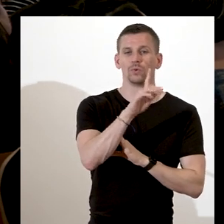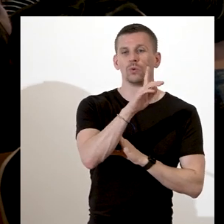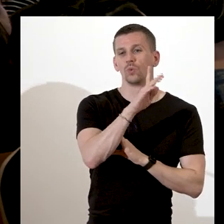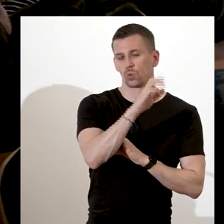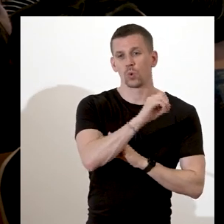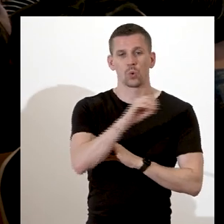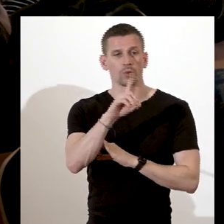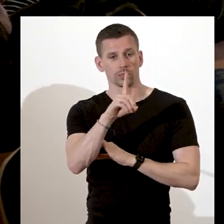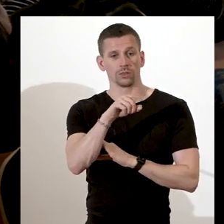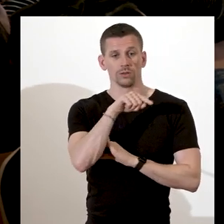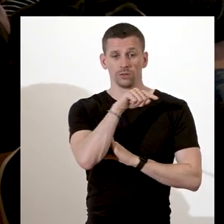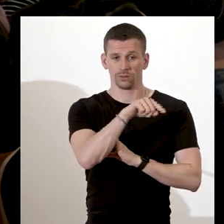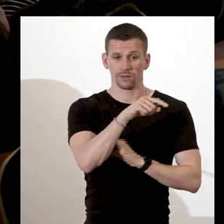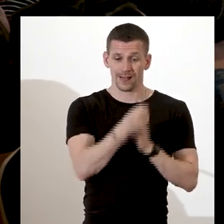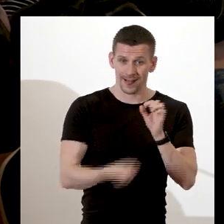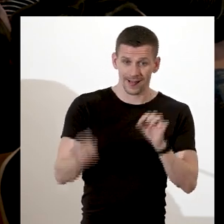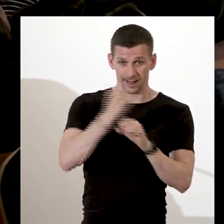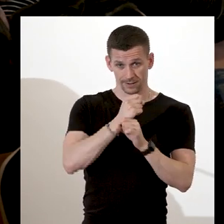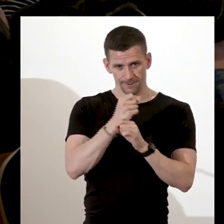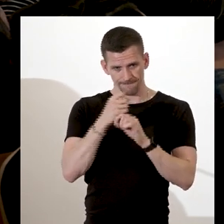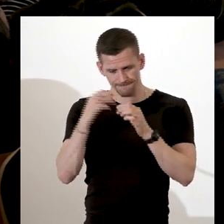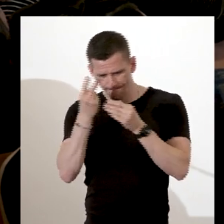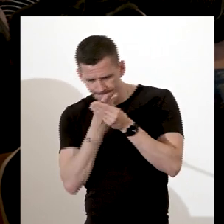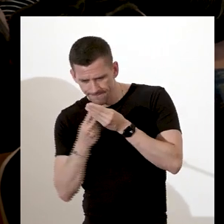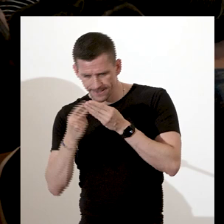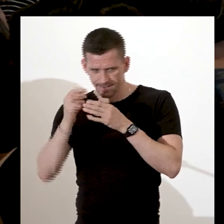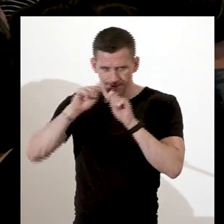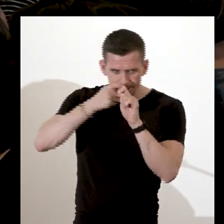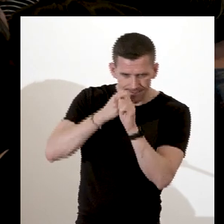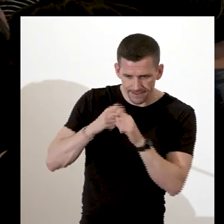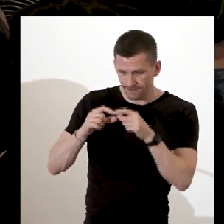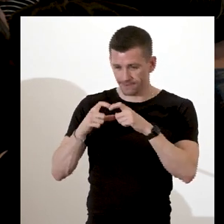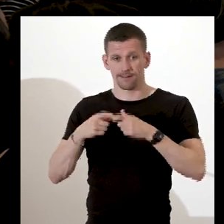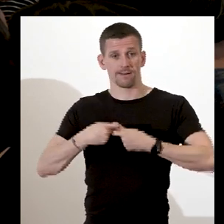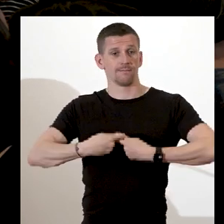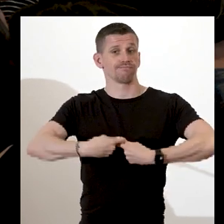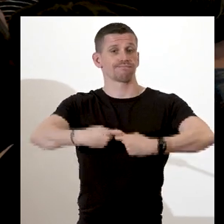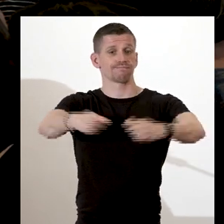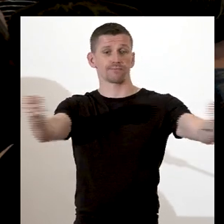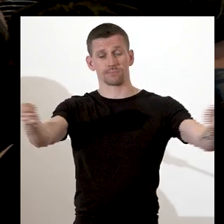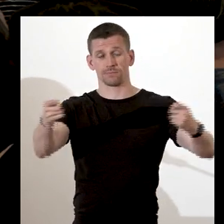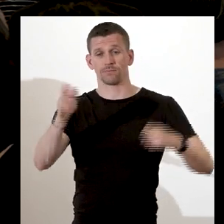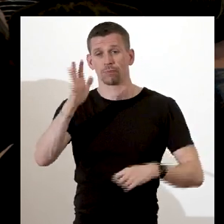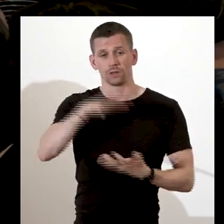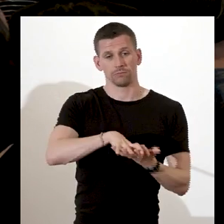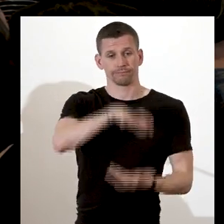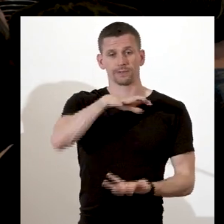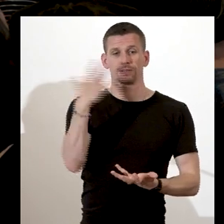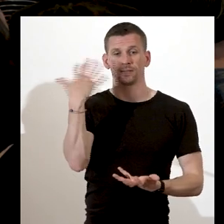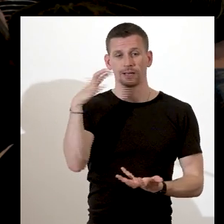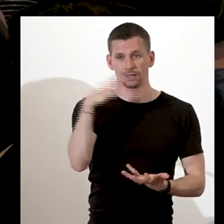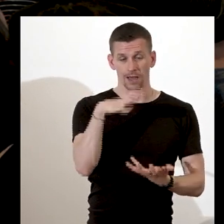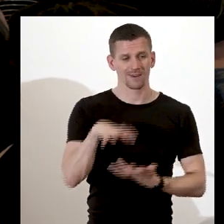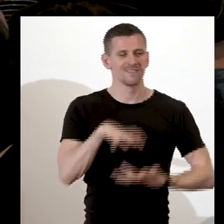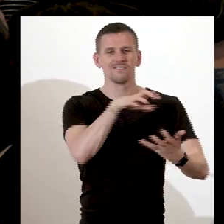camées, de médailles qu'il va commencer à faire circuler. Il en envoie 500 à Thomas Clarkson, il va même en envoyer à Benjamin